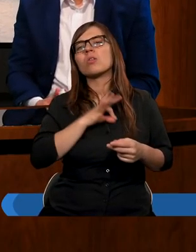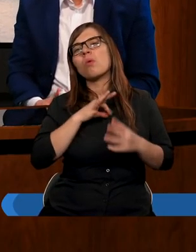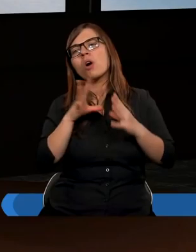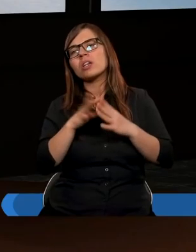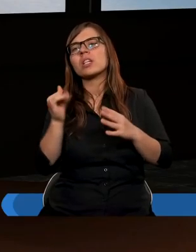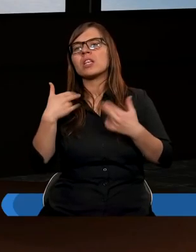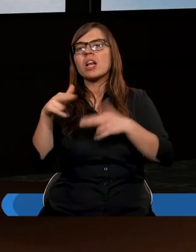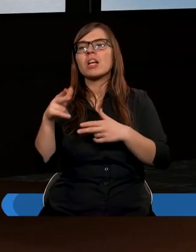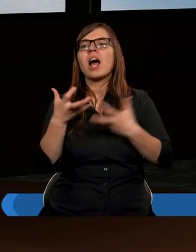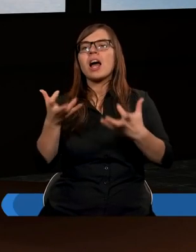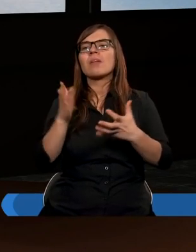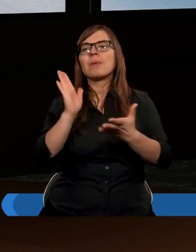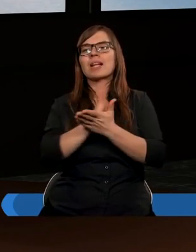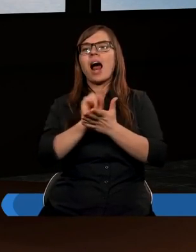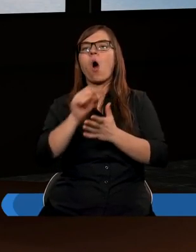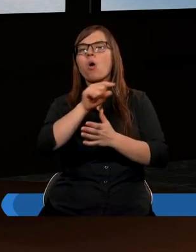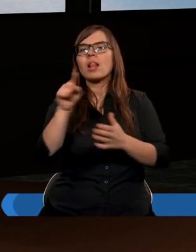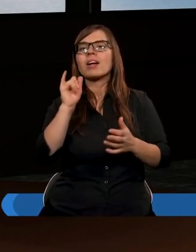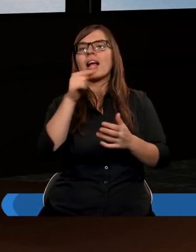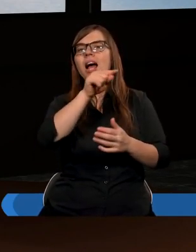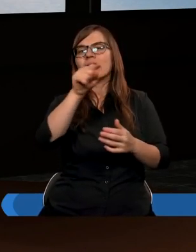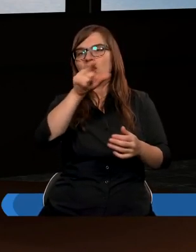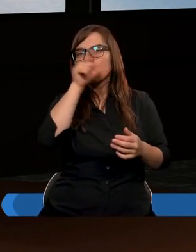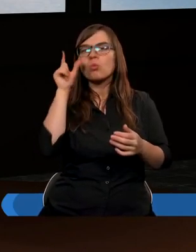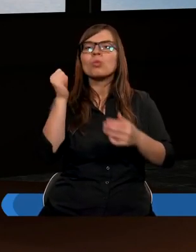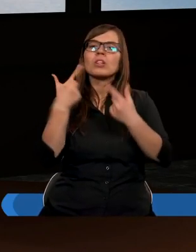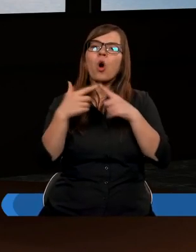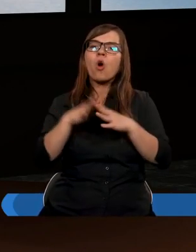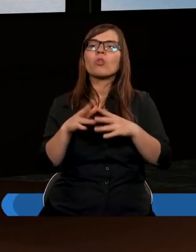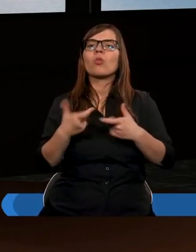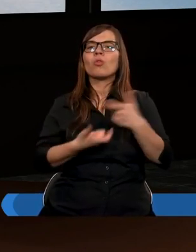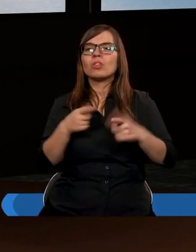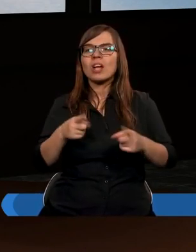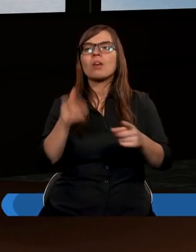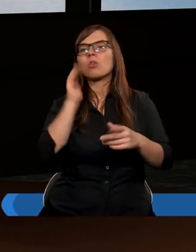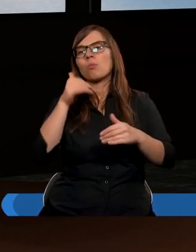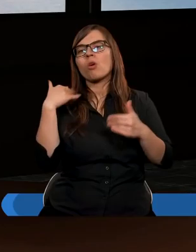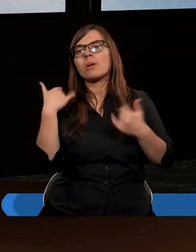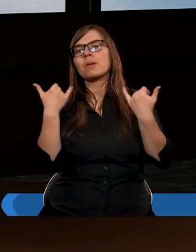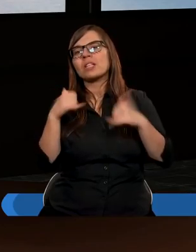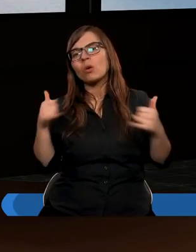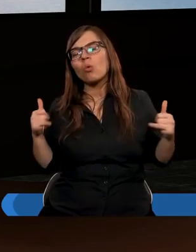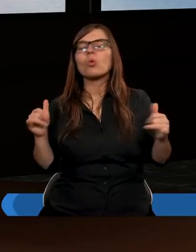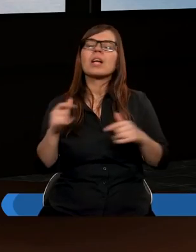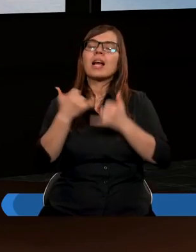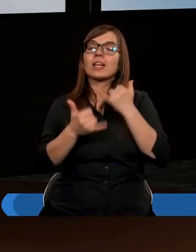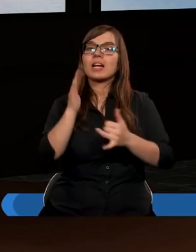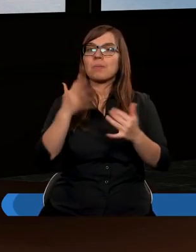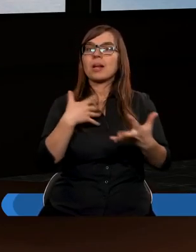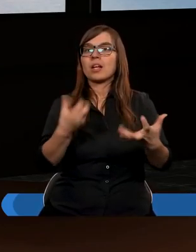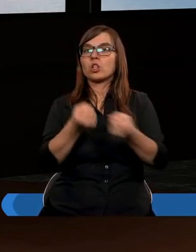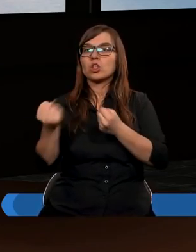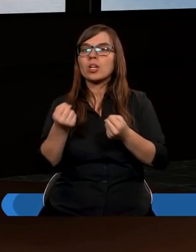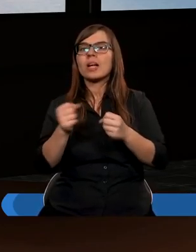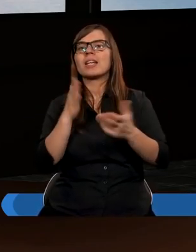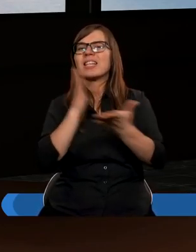chęć jej oddawania będzie zależna od tego, jak ten Kościół funkcjonuje, to może być różnie, ale kiedy będę się trzymać, że